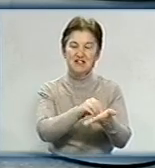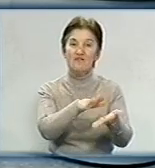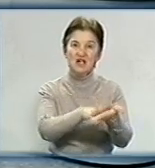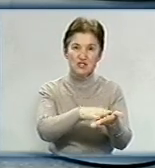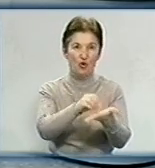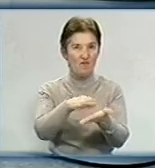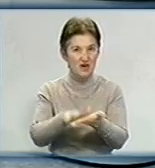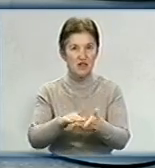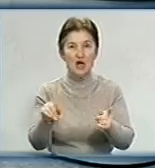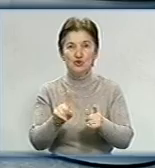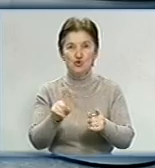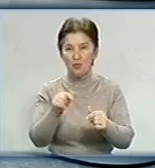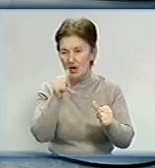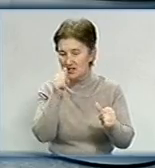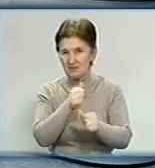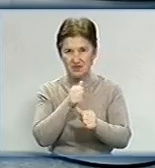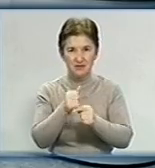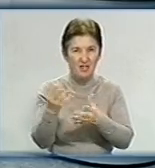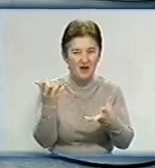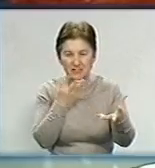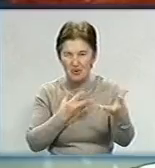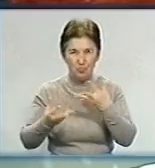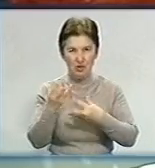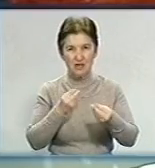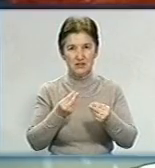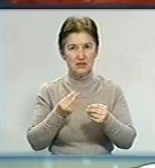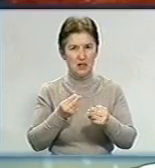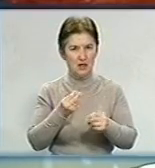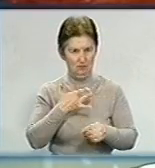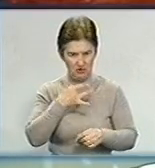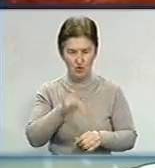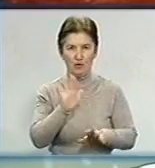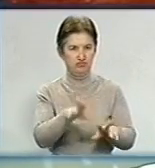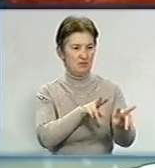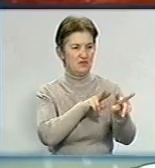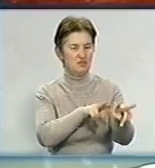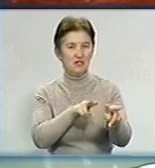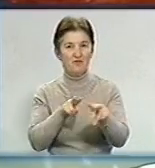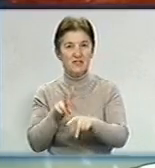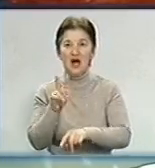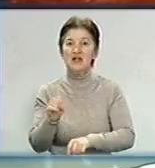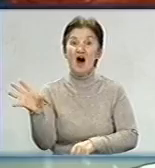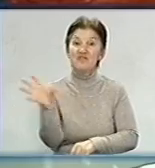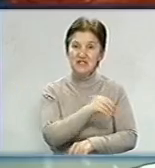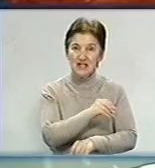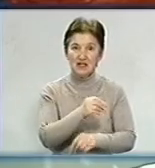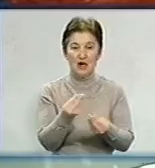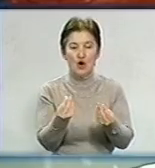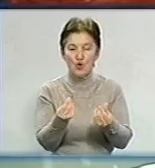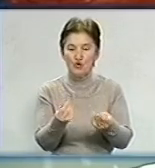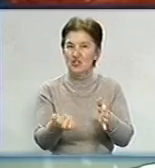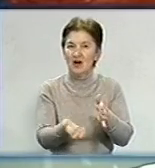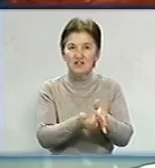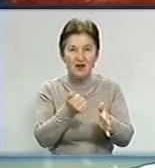щоб унеможливити всілякого роду маніпуляцій. Ми чітко за цим будемо контролювати, тому що на всіх коштів одночасно не